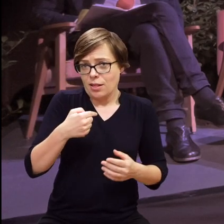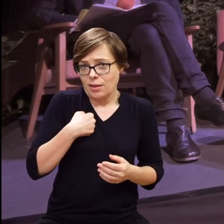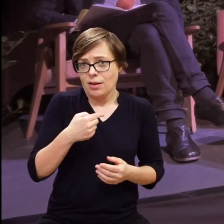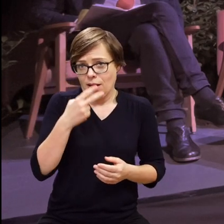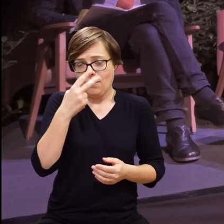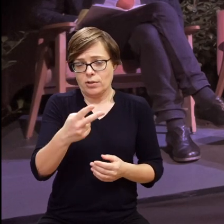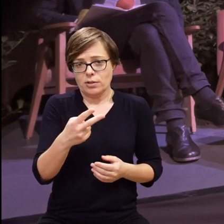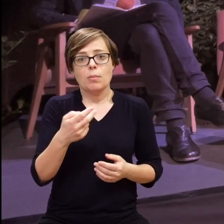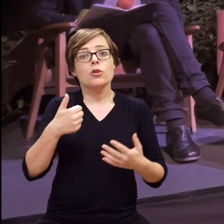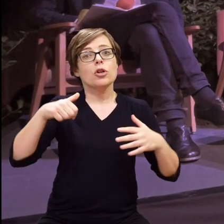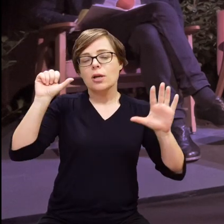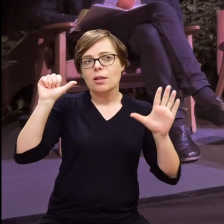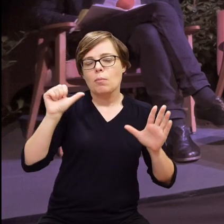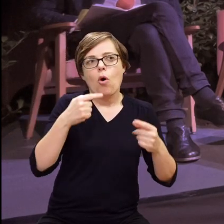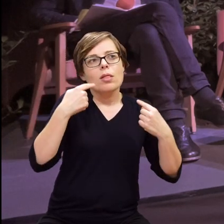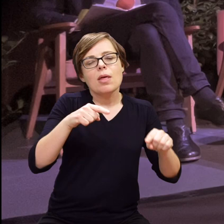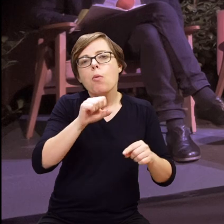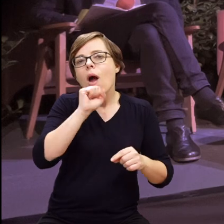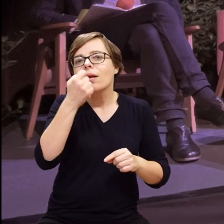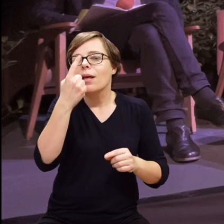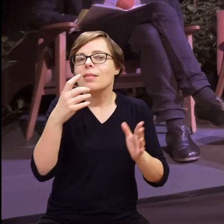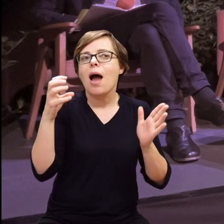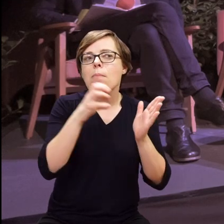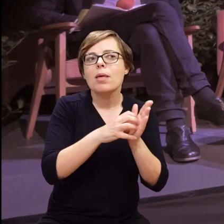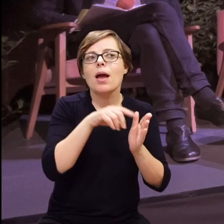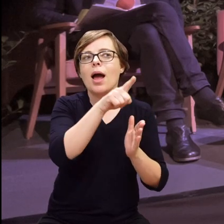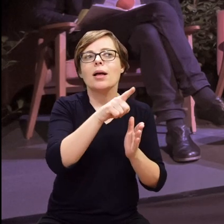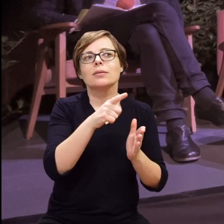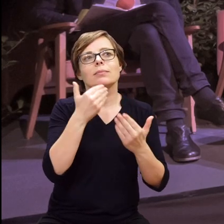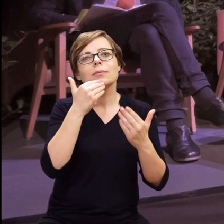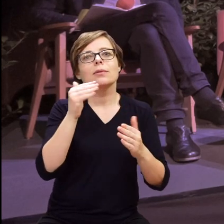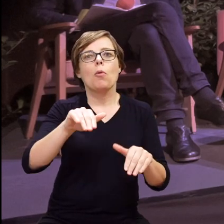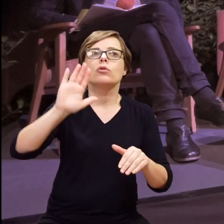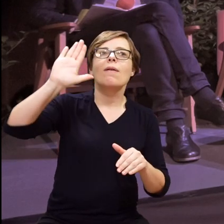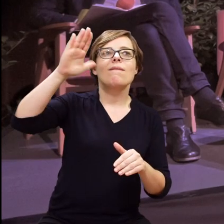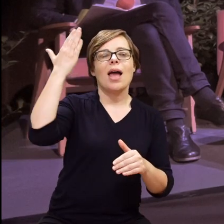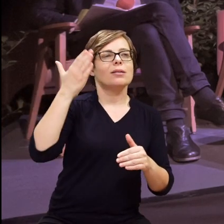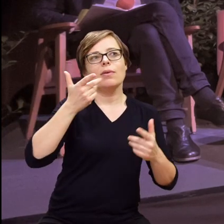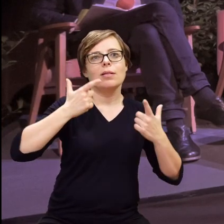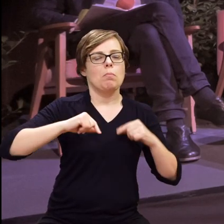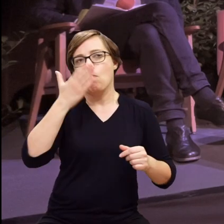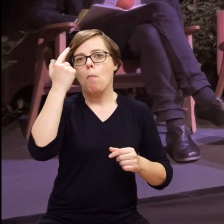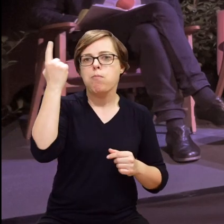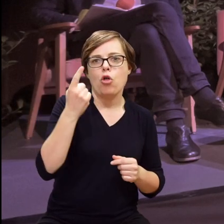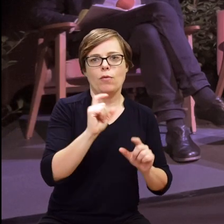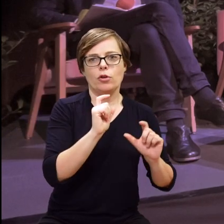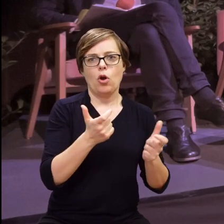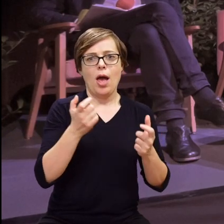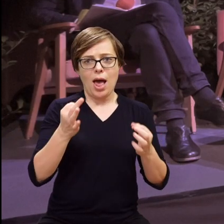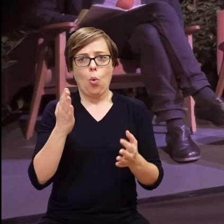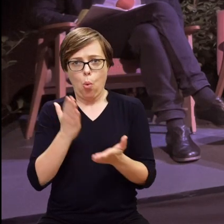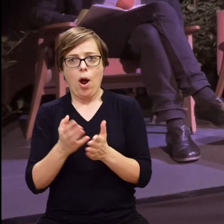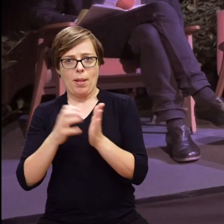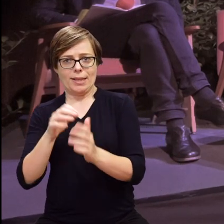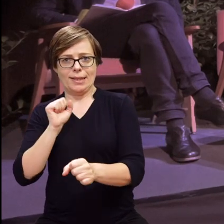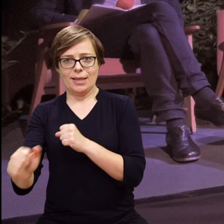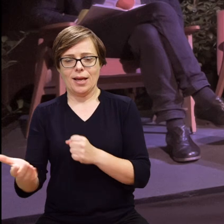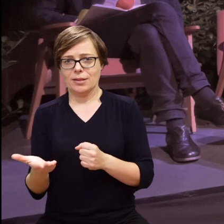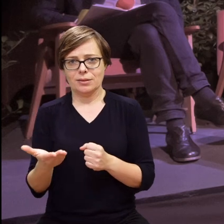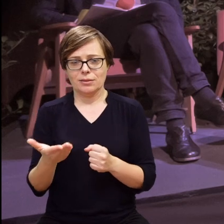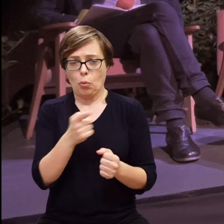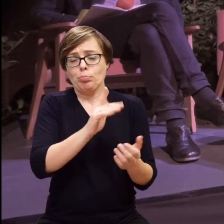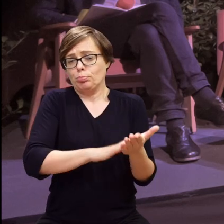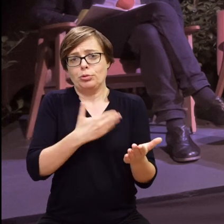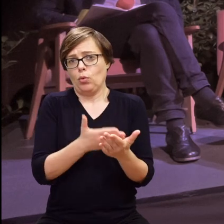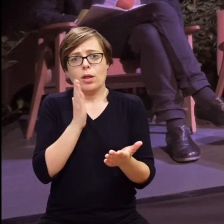lat. Sześć lat temu nie działała żadna aplikacja, która pozwalała osobom Głuchym wezwać pomoc w nagłych sytuacjach. Dzisiaj już taką mamy. I to jest tylko przykład, bo